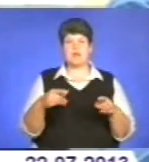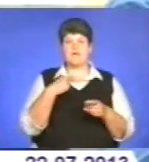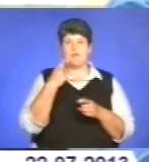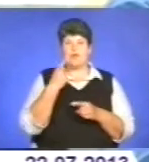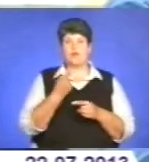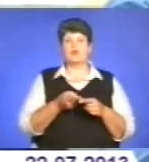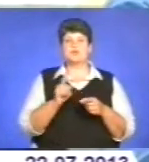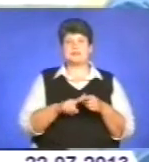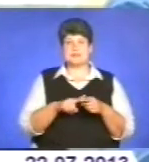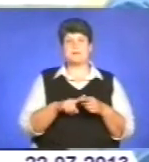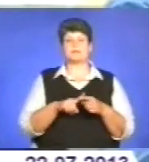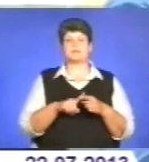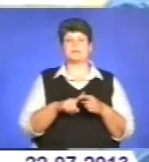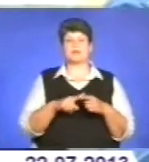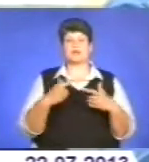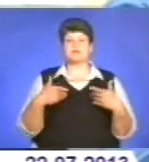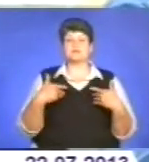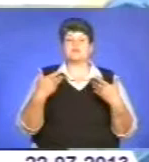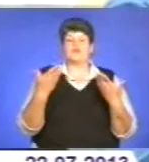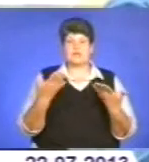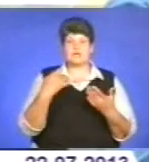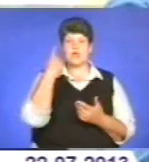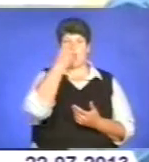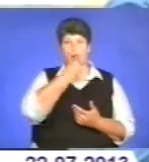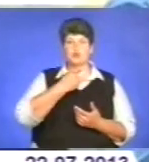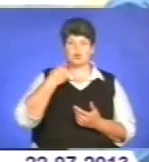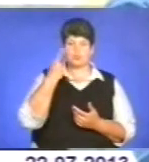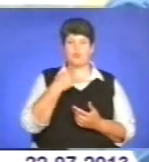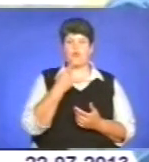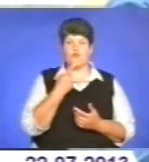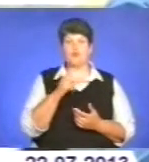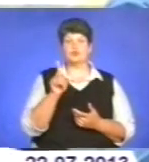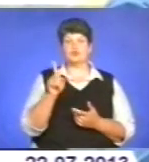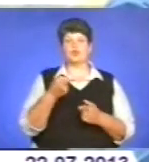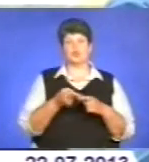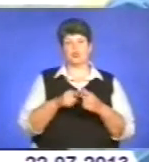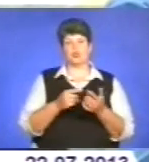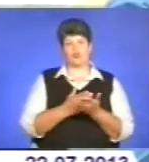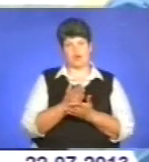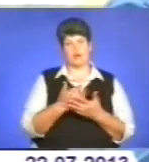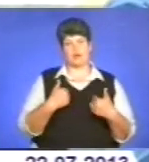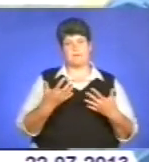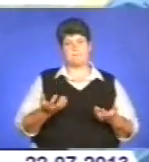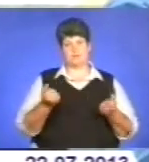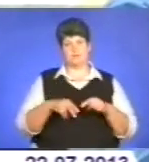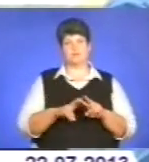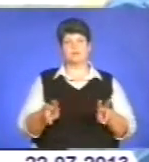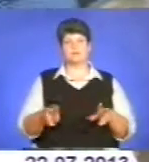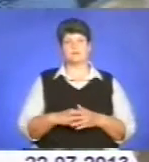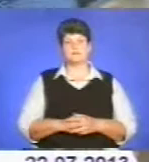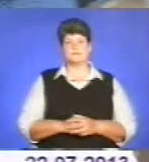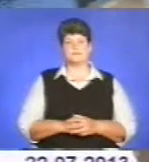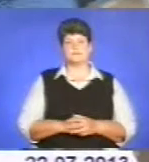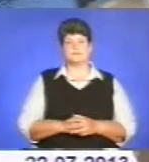завдання, які поставлені перед нами, і особисто запевняю, що таку політику і підтримую і я, і подальшим буду і підтримати.